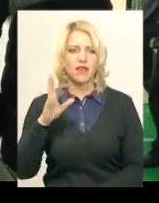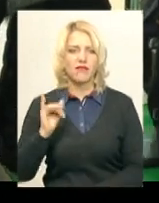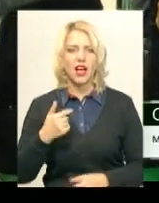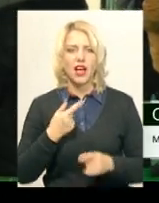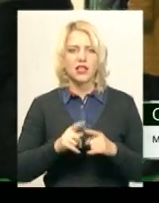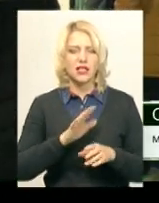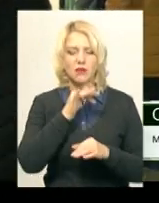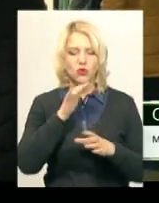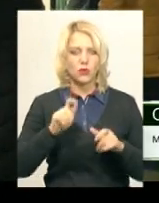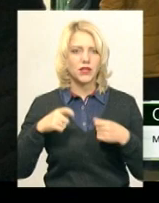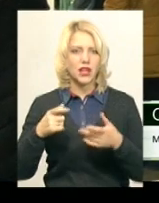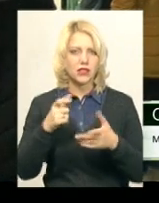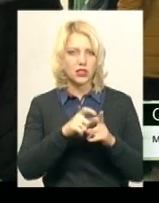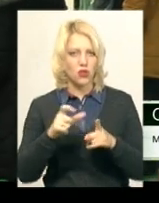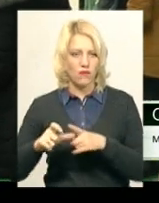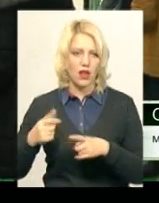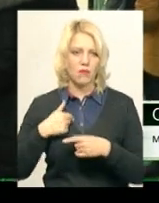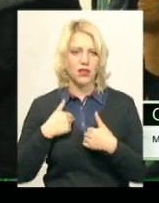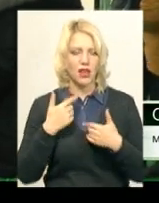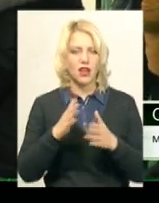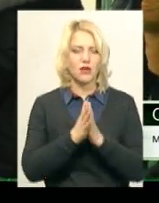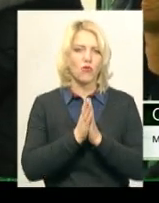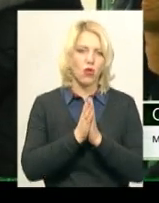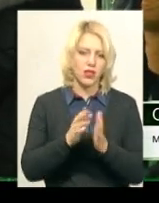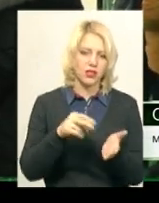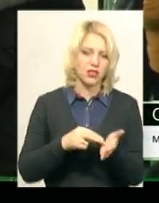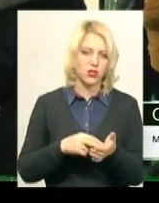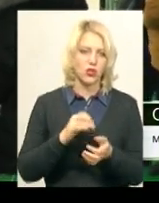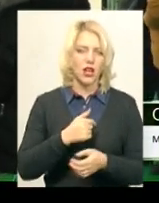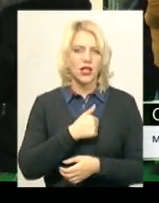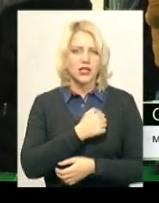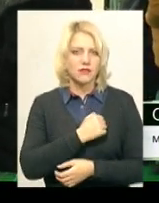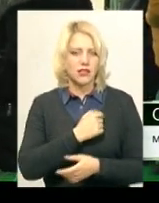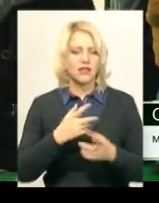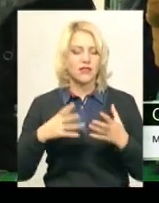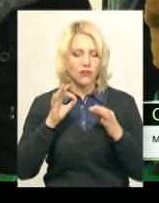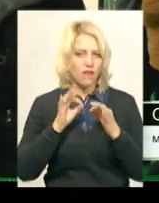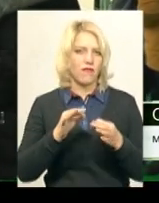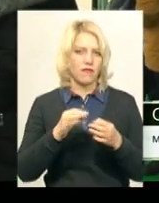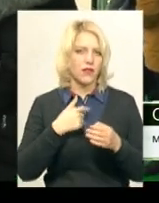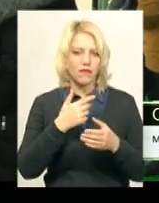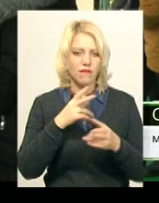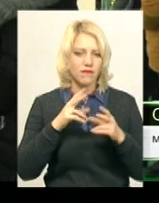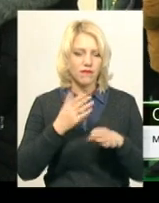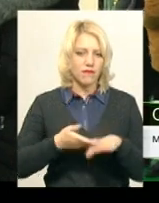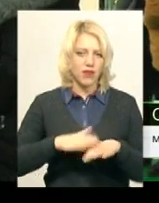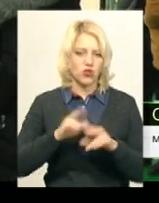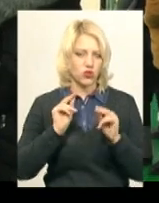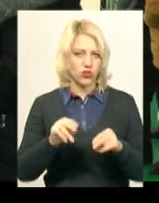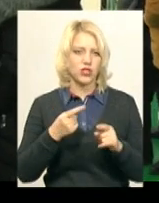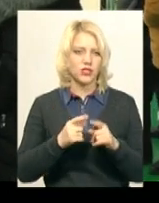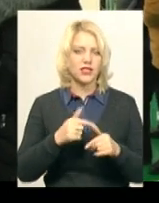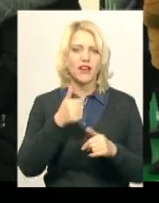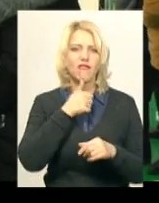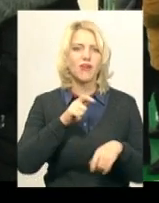«Я не можу передати словами. Я її молилась, стояла і все. Це дуже важко, чесно. Для кожної мами це випробовування